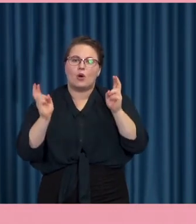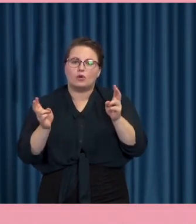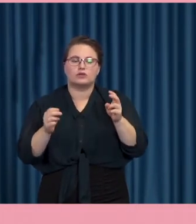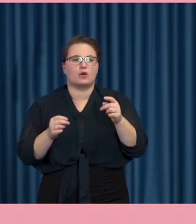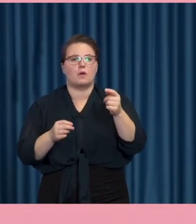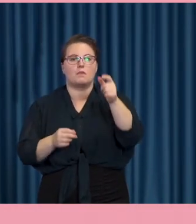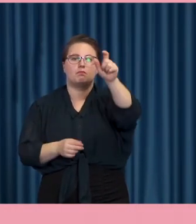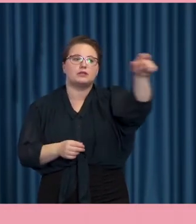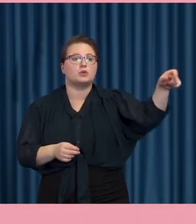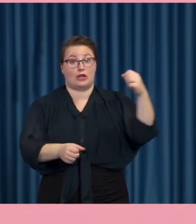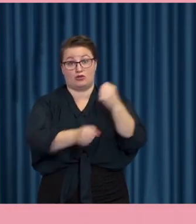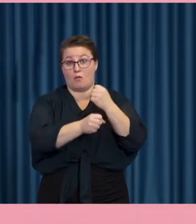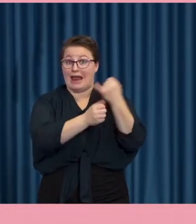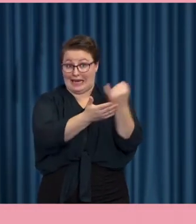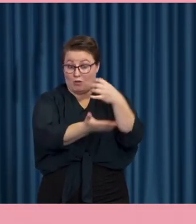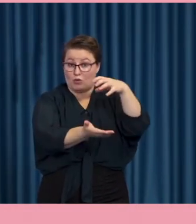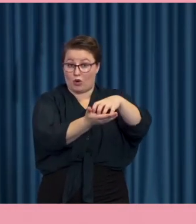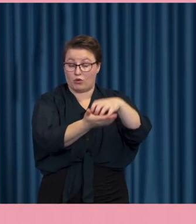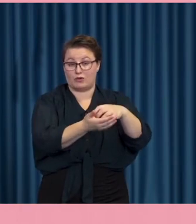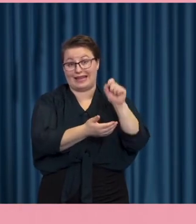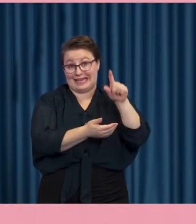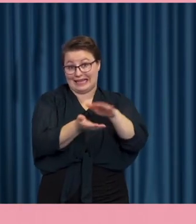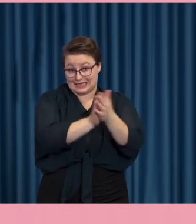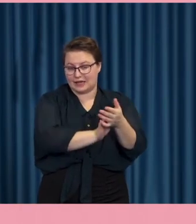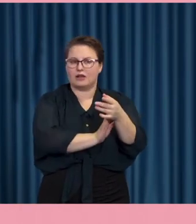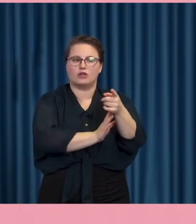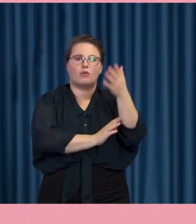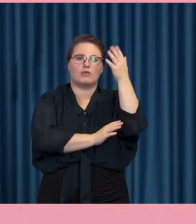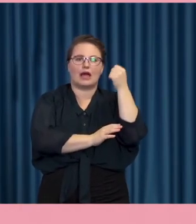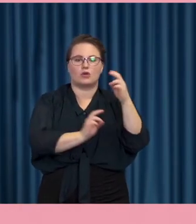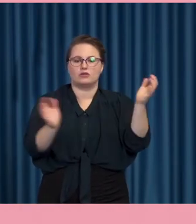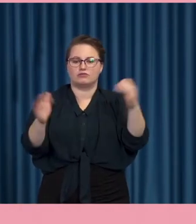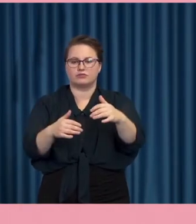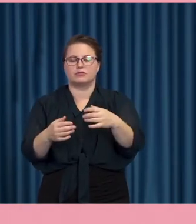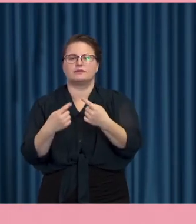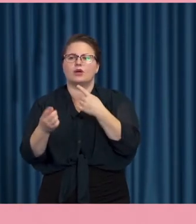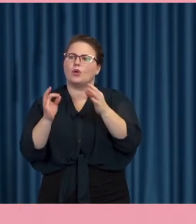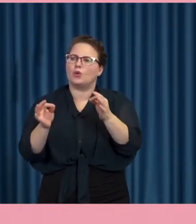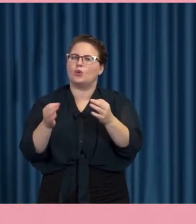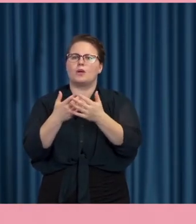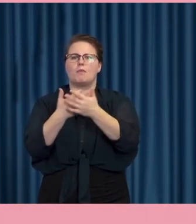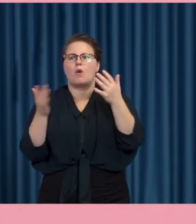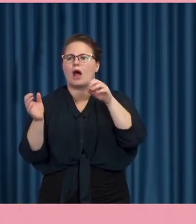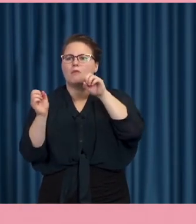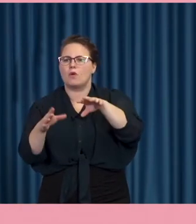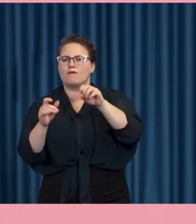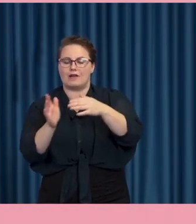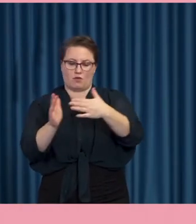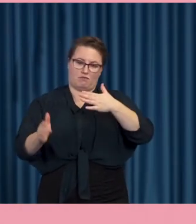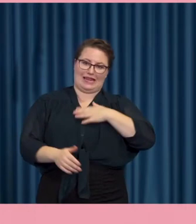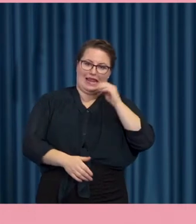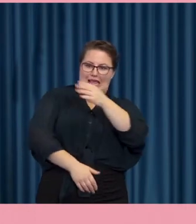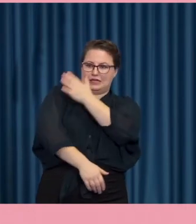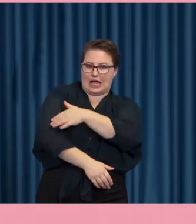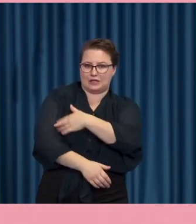digitalisering i kommunen kan helt enkelt prata om hur många som berörs av deras e-tjänster och hjälpa